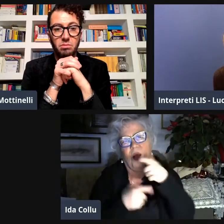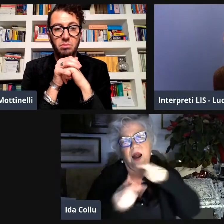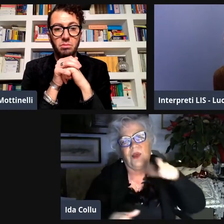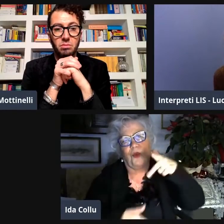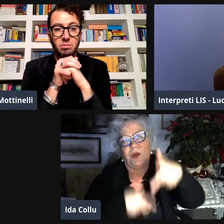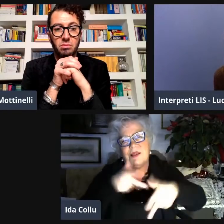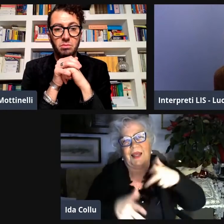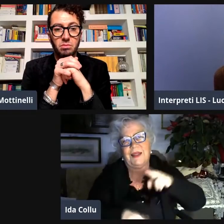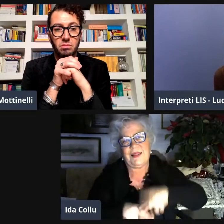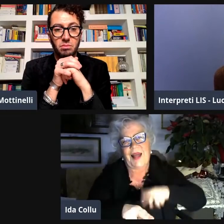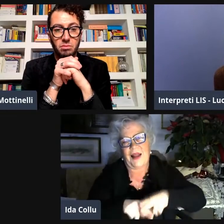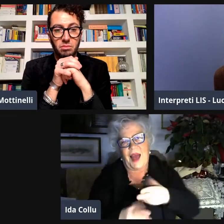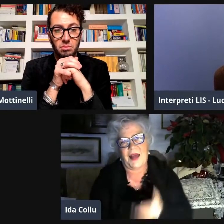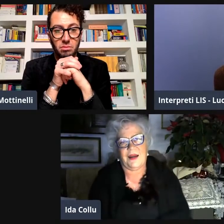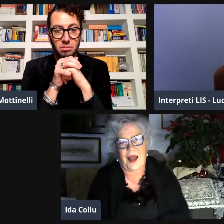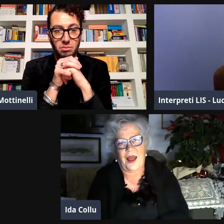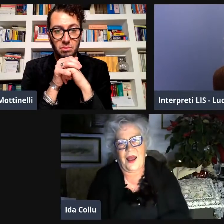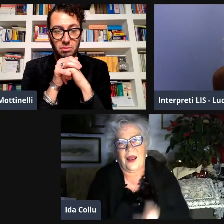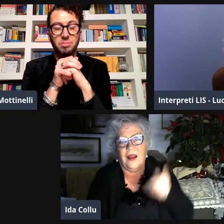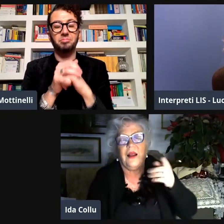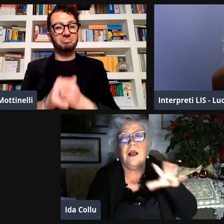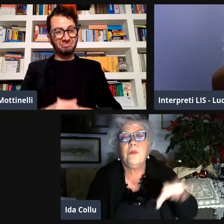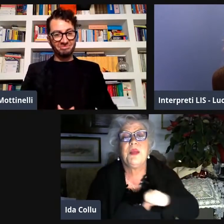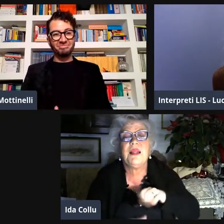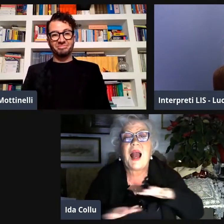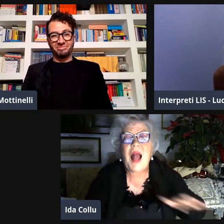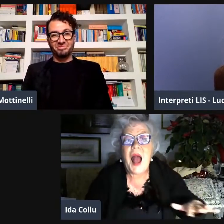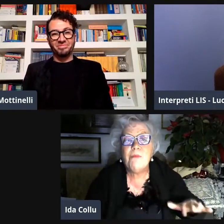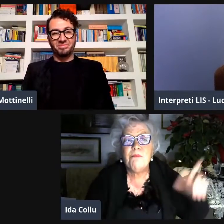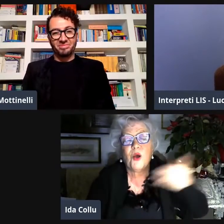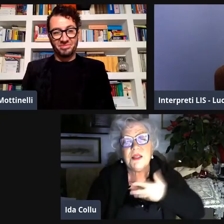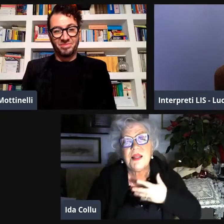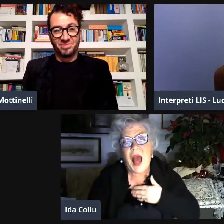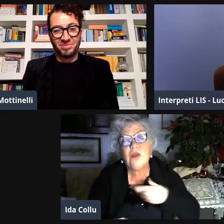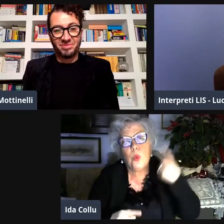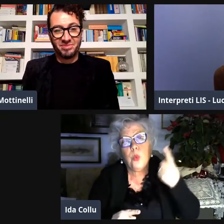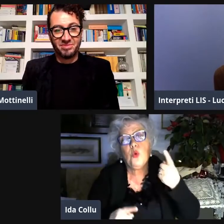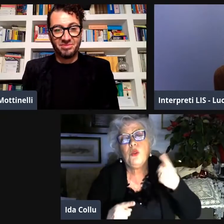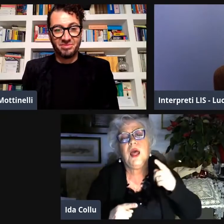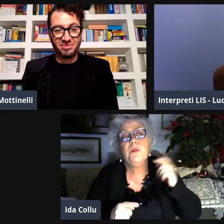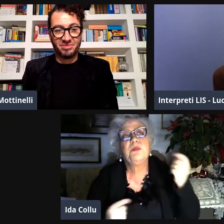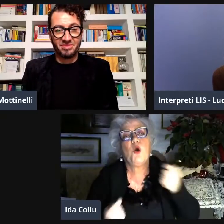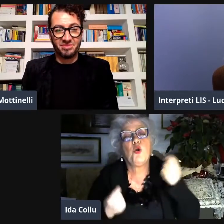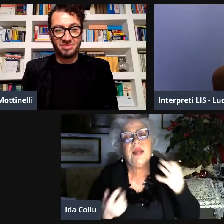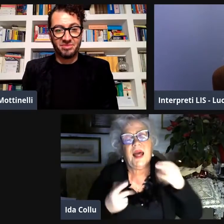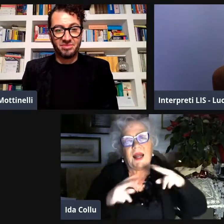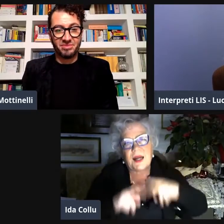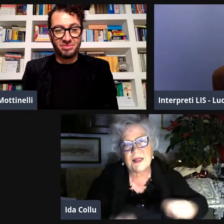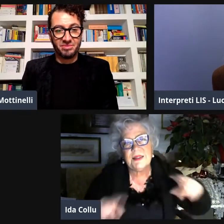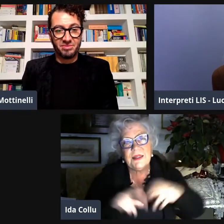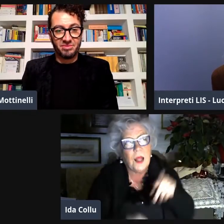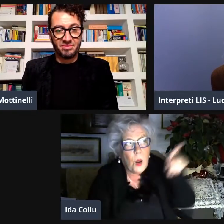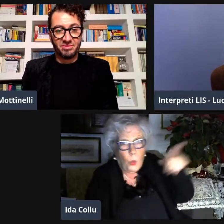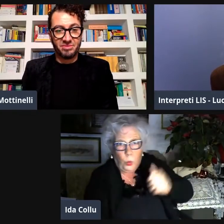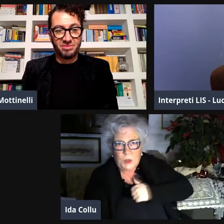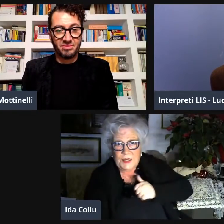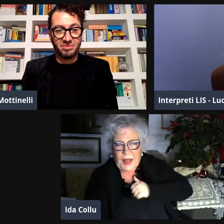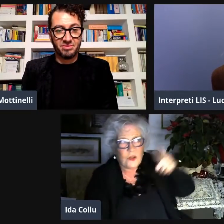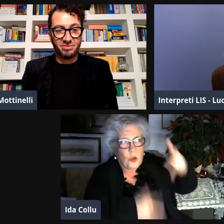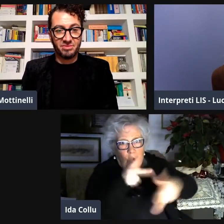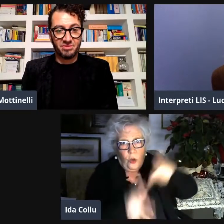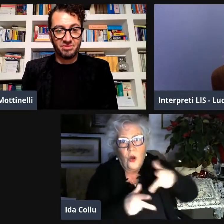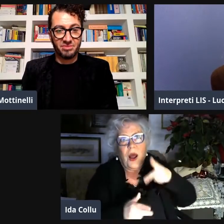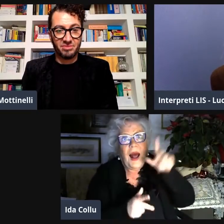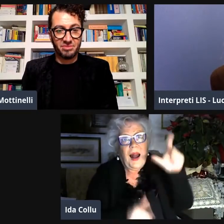e noi diciamo che abbiamo sposato appunto questo la lissa la lingua dei segni italiana e